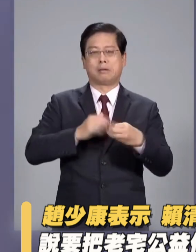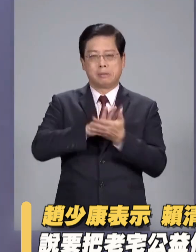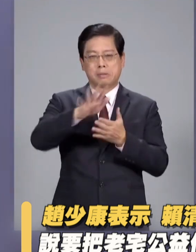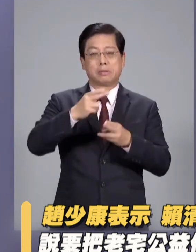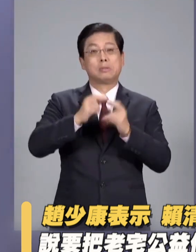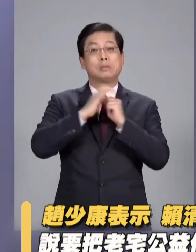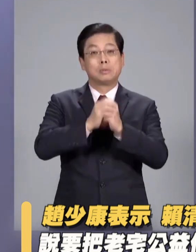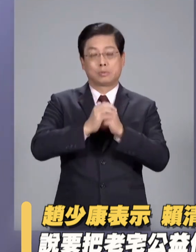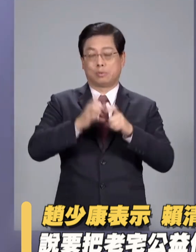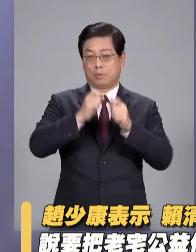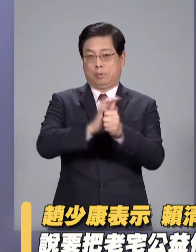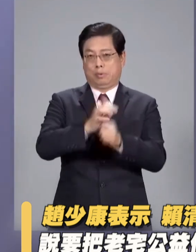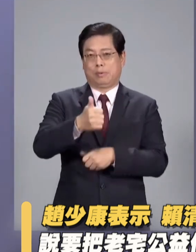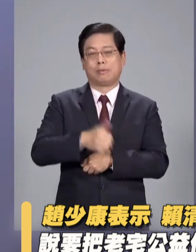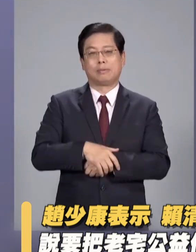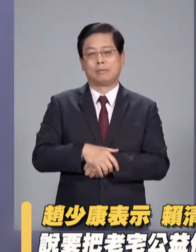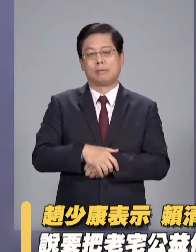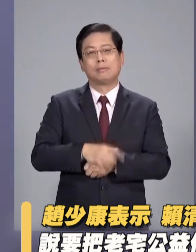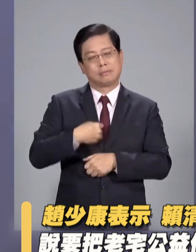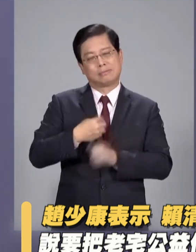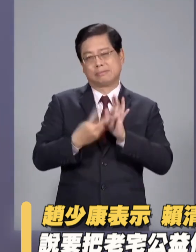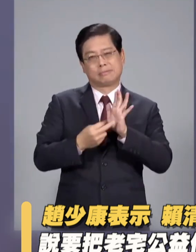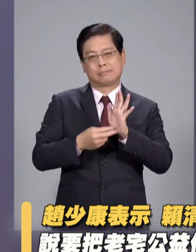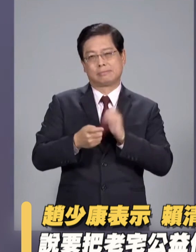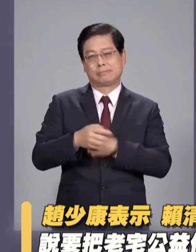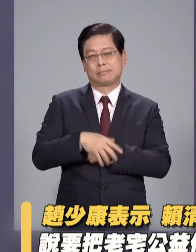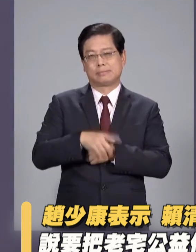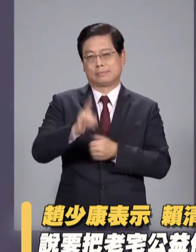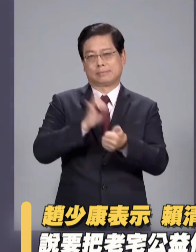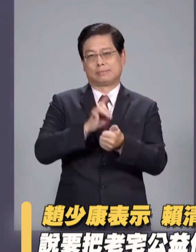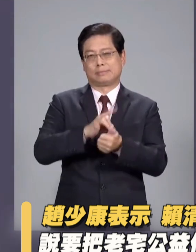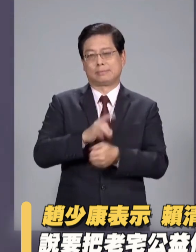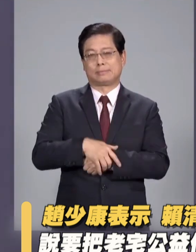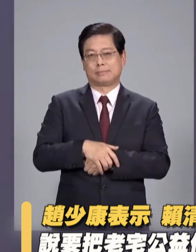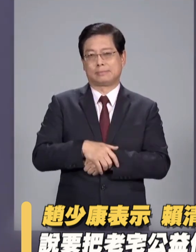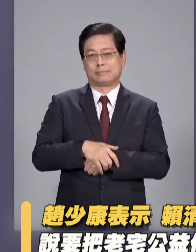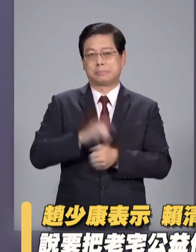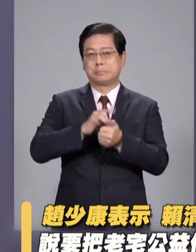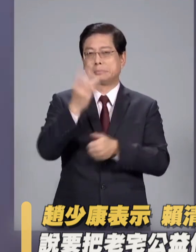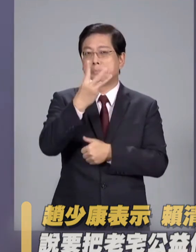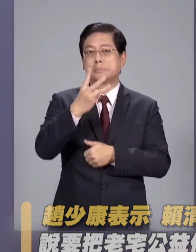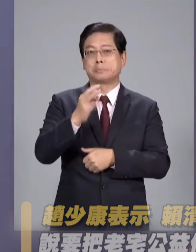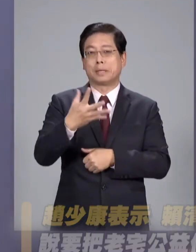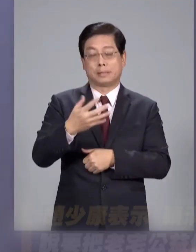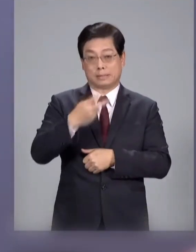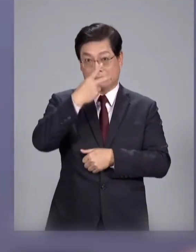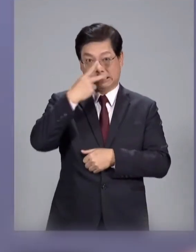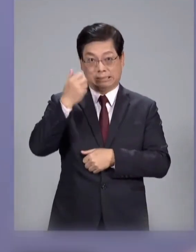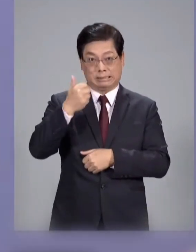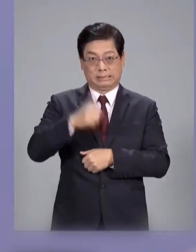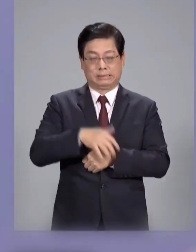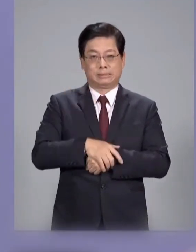信托公益那我就说他这是骗的三大骗赖清德的